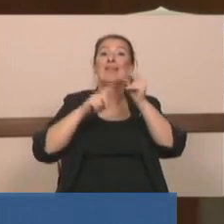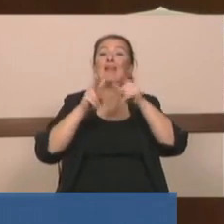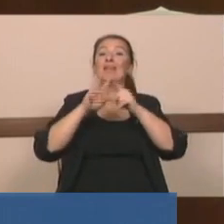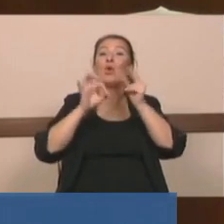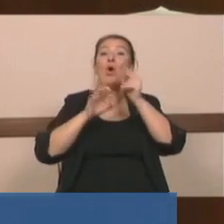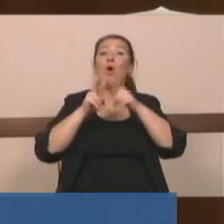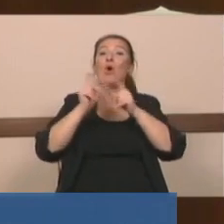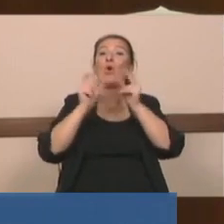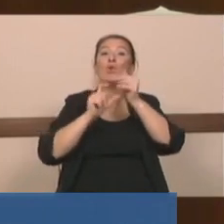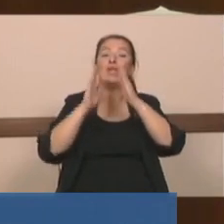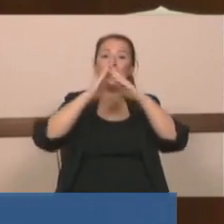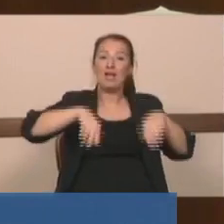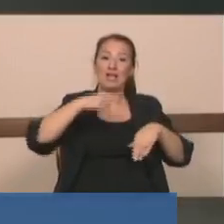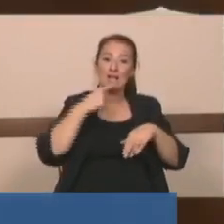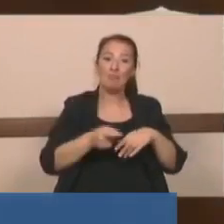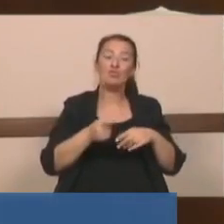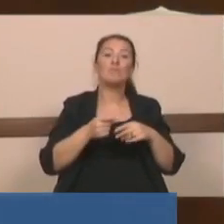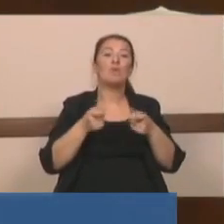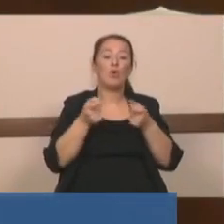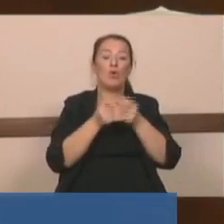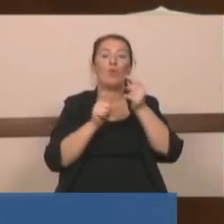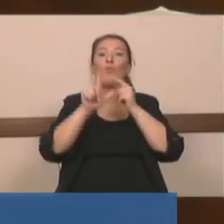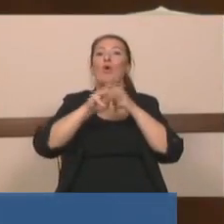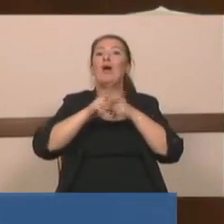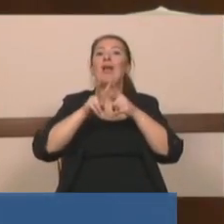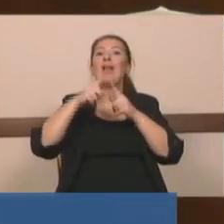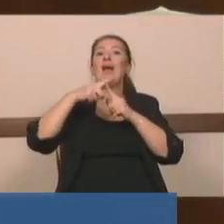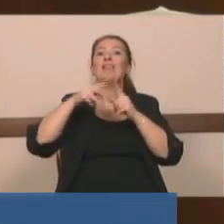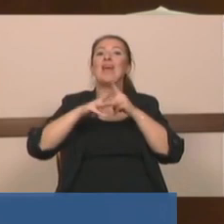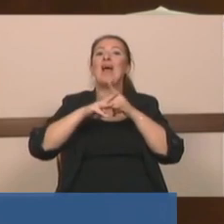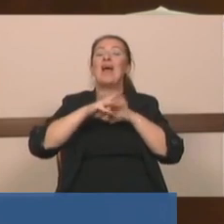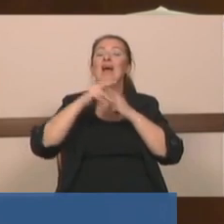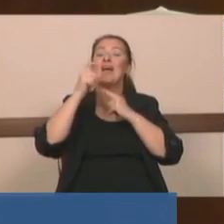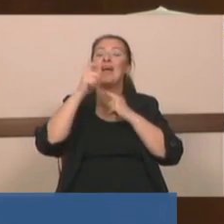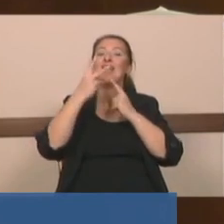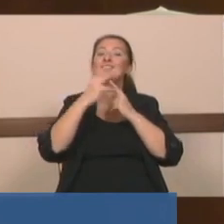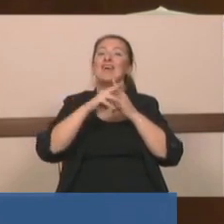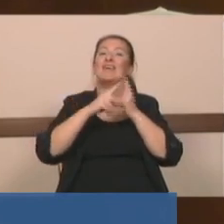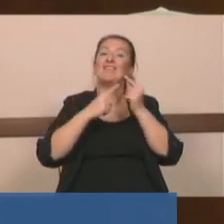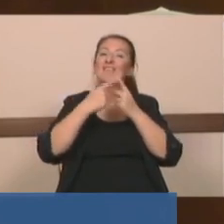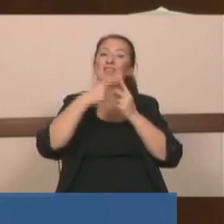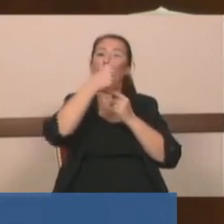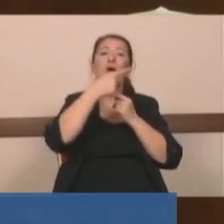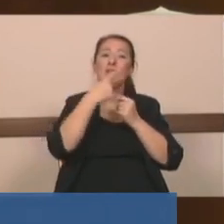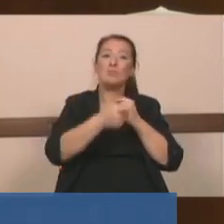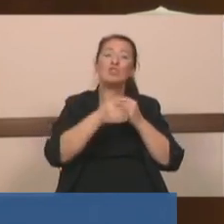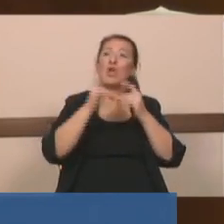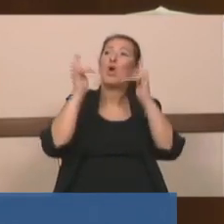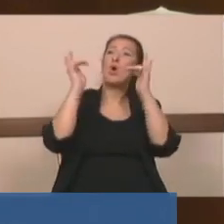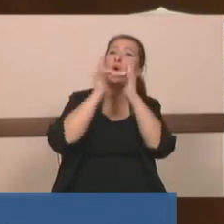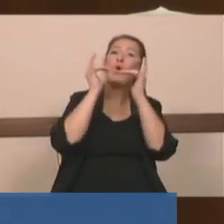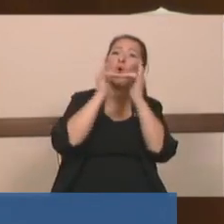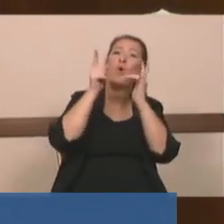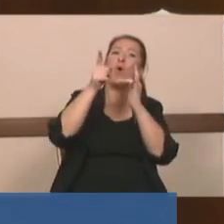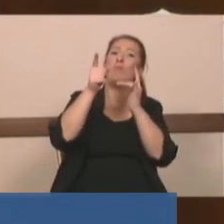Bülent Eceviz hiç gereği yokken İstanbul'a asma köprü yapıyorlar. Bu köprüden mutlu azınlık